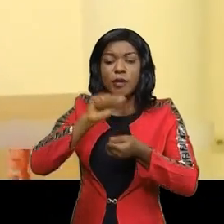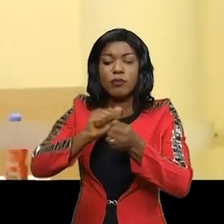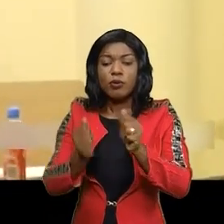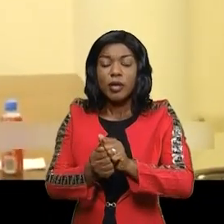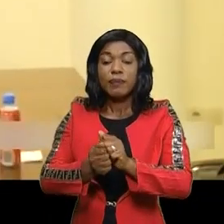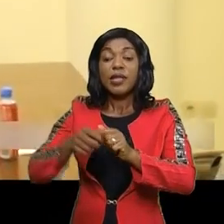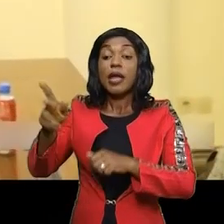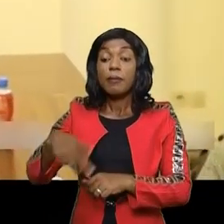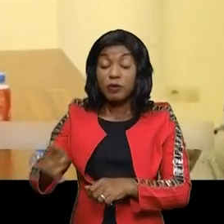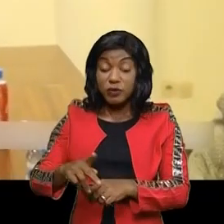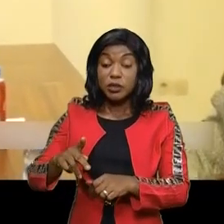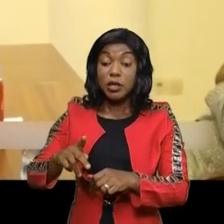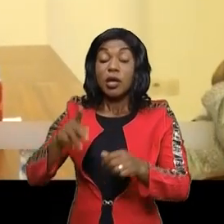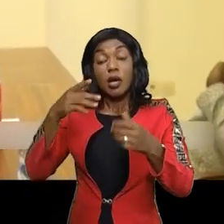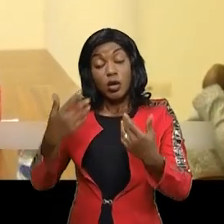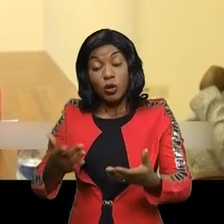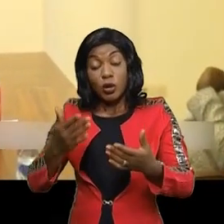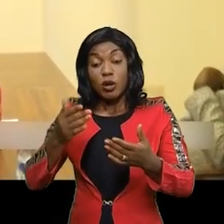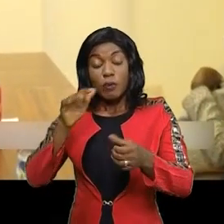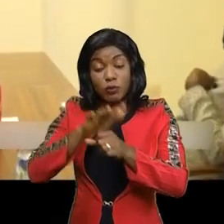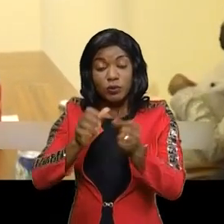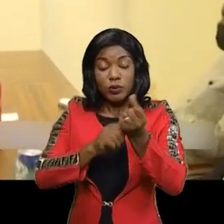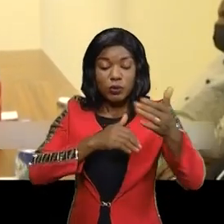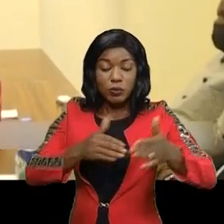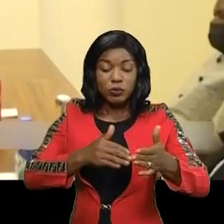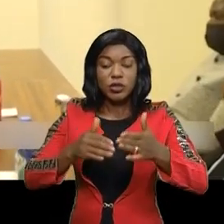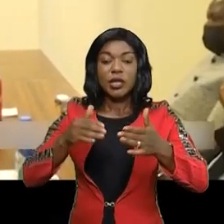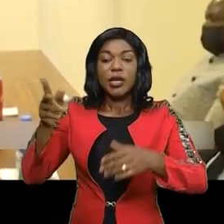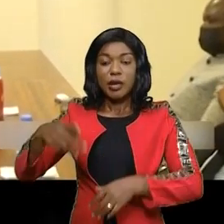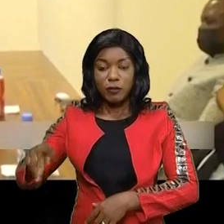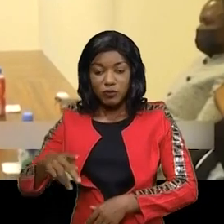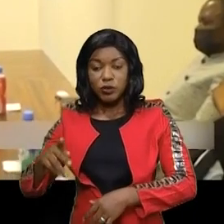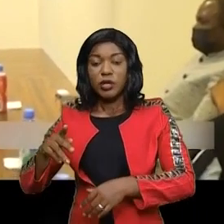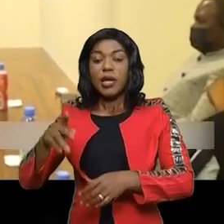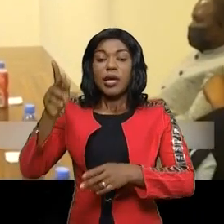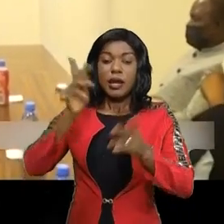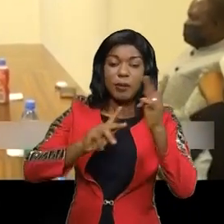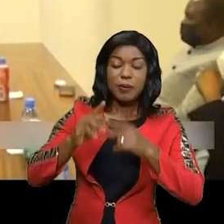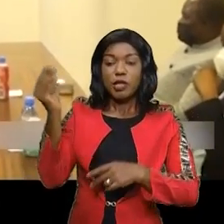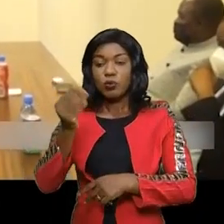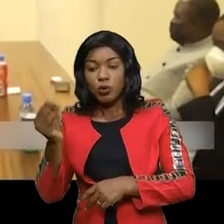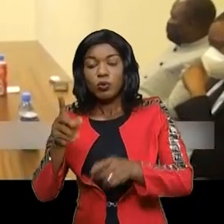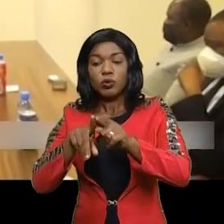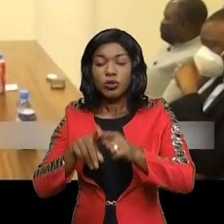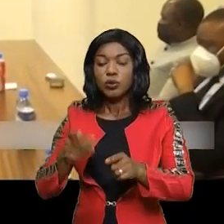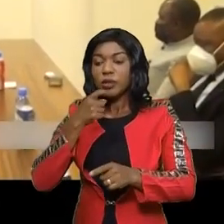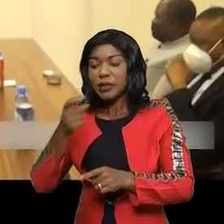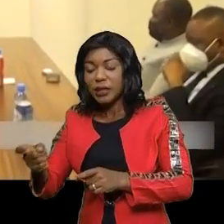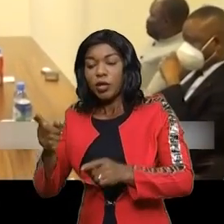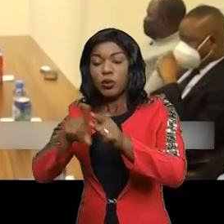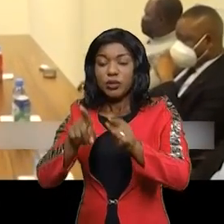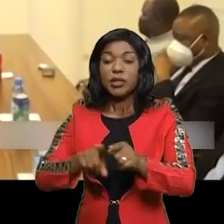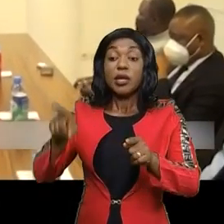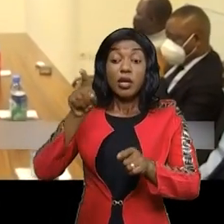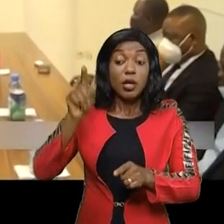sommes ceux qui sont proches de la province, disons, du peuple de Kouilou. Et nous sommes venus leur dire de tout cela pour qu'ils